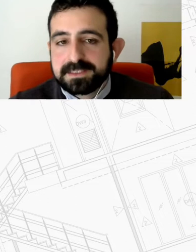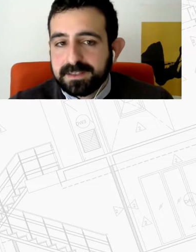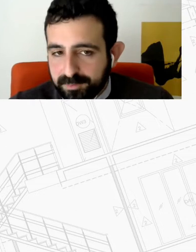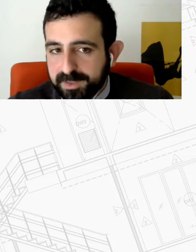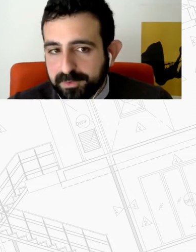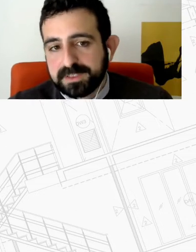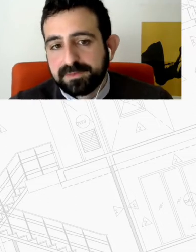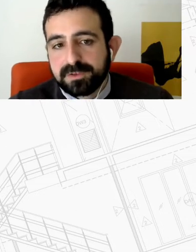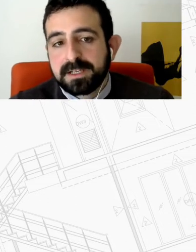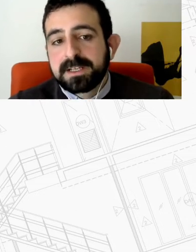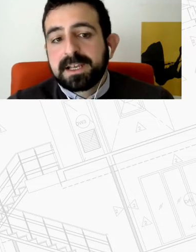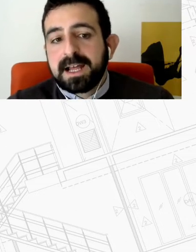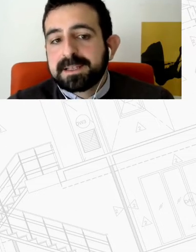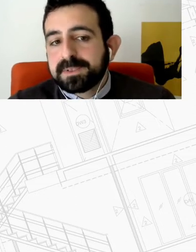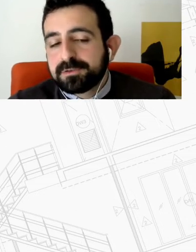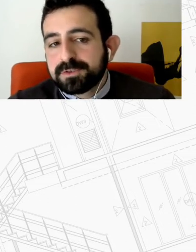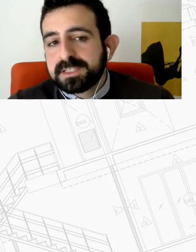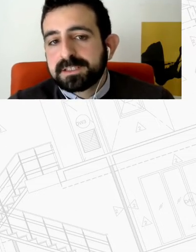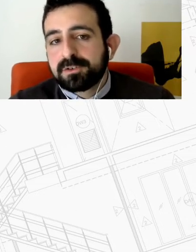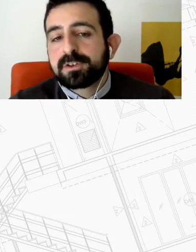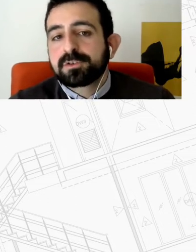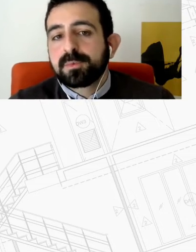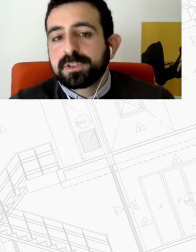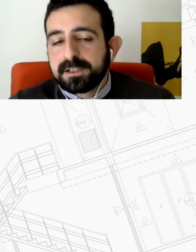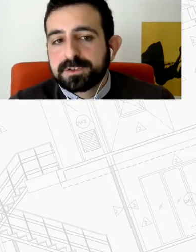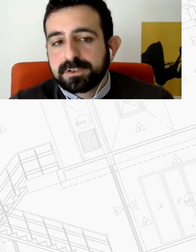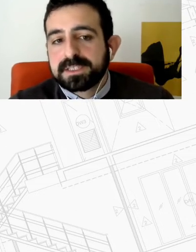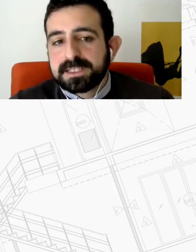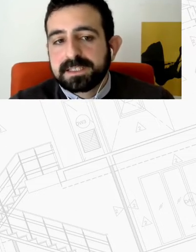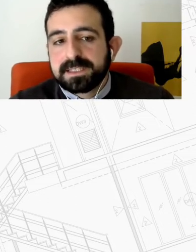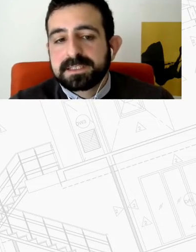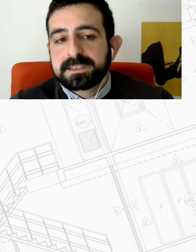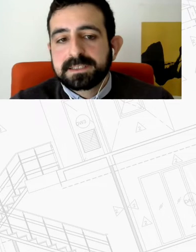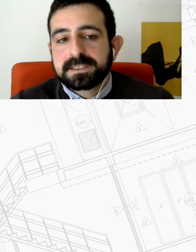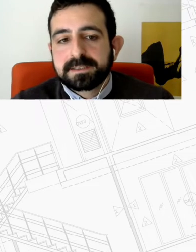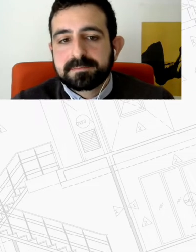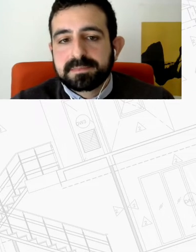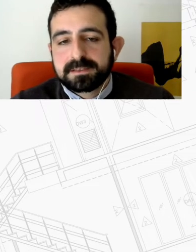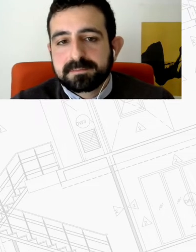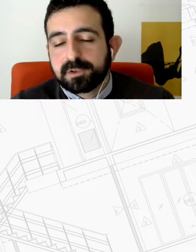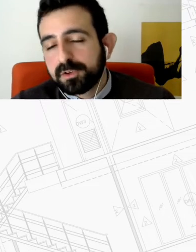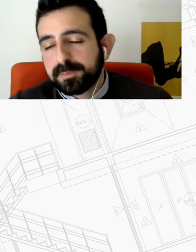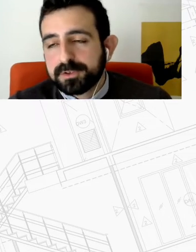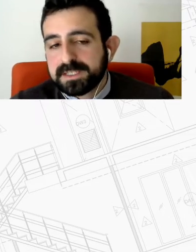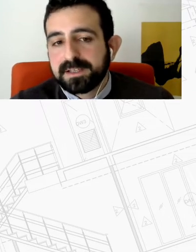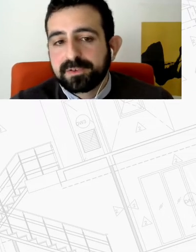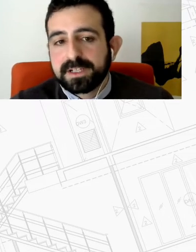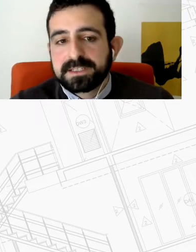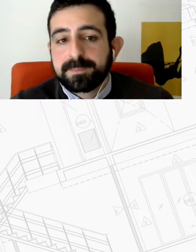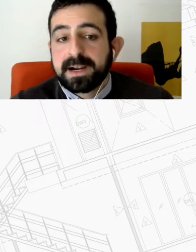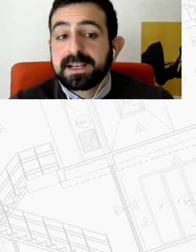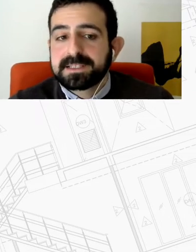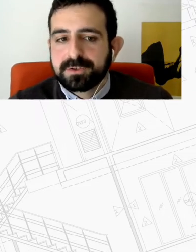θα έρθουμε λοιπόν και σε αυτό αλλά επί της ουσίας όλο το μοντέλο της κοινωνικής κατοικίας μόνον ότι παρουσιάζει